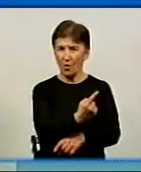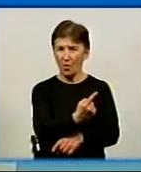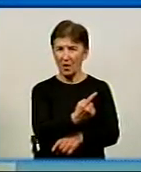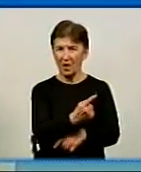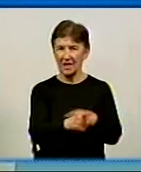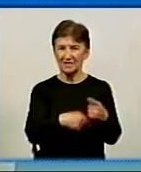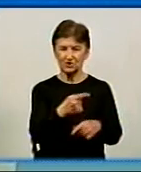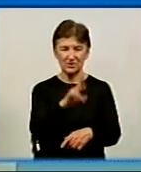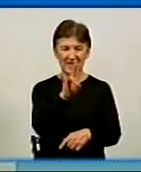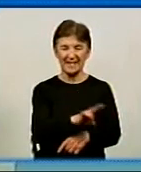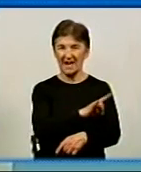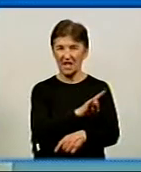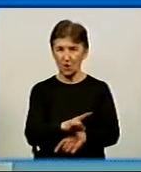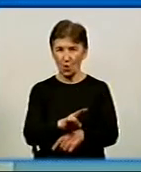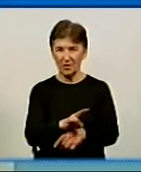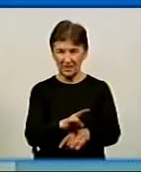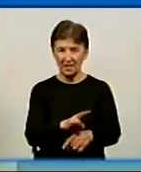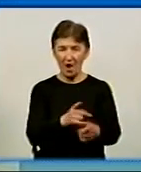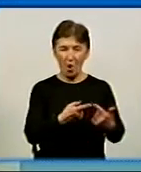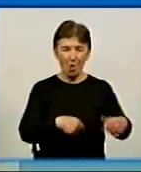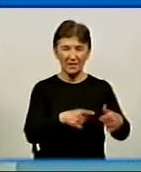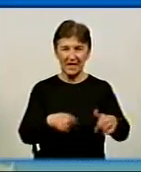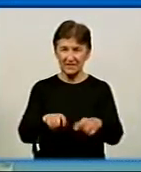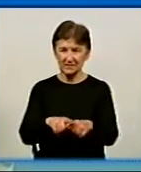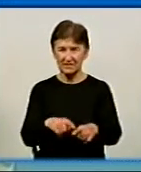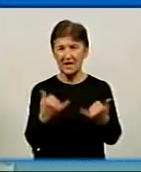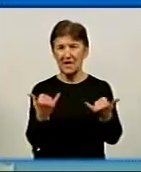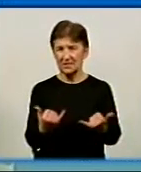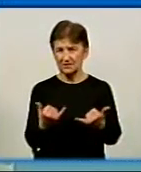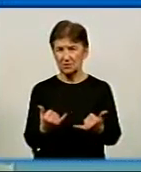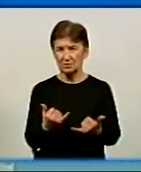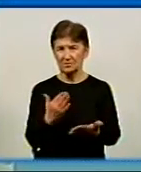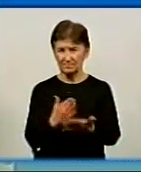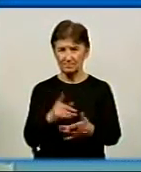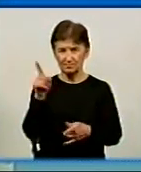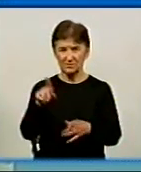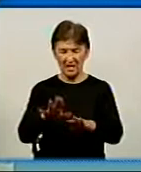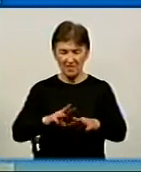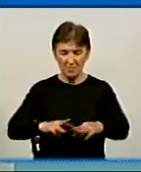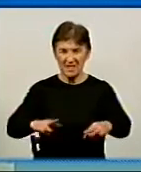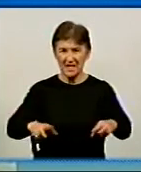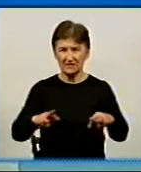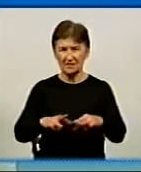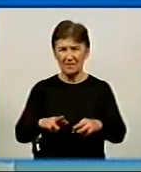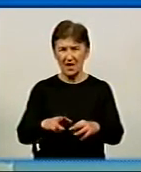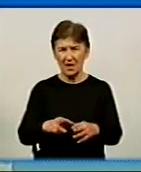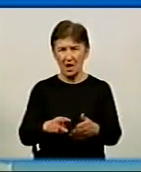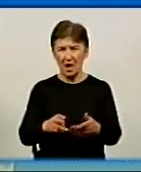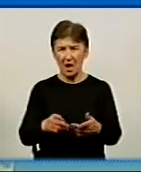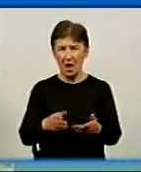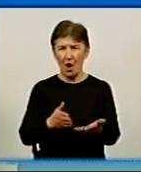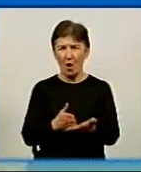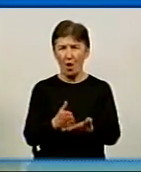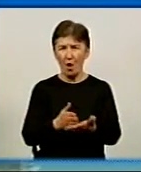религиозну організацію, як військовий свіщенник. Сьогодні, ця концепція, каже, Міністерства обороны, через Раду по душі пастрійської опіки,